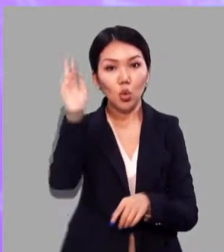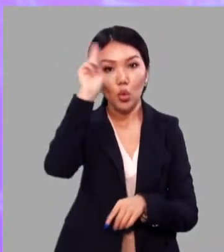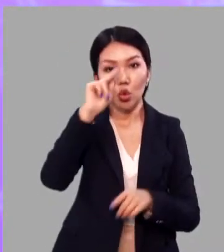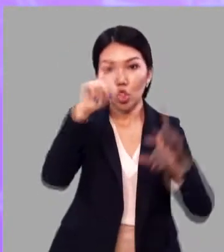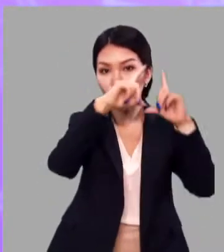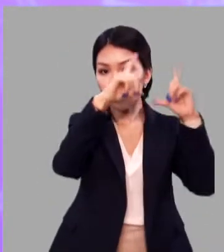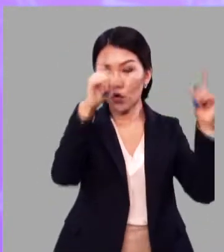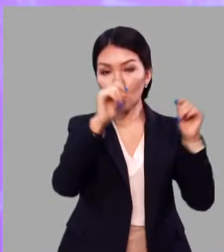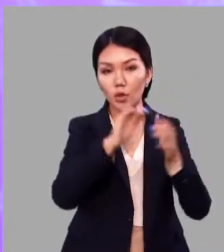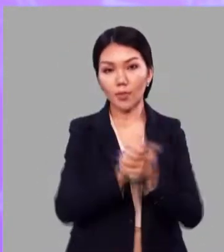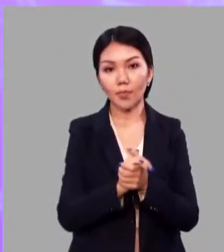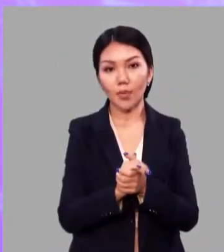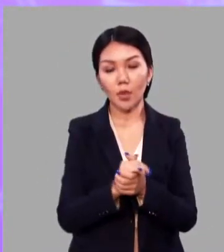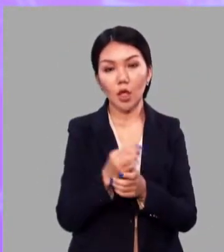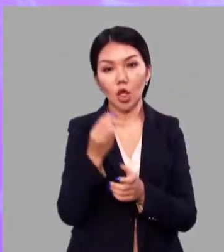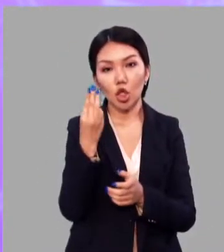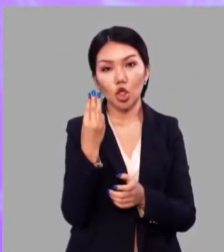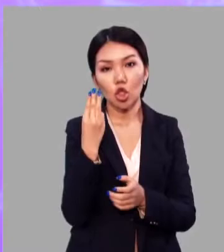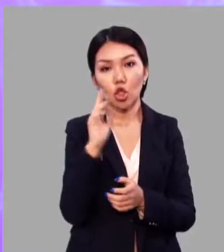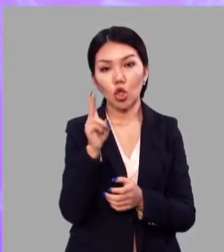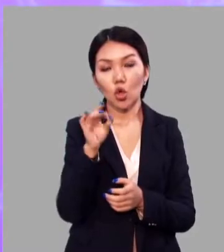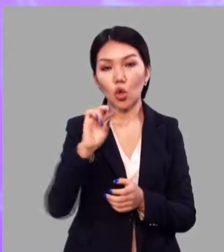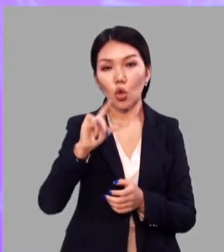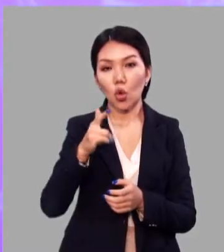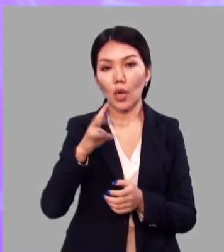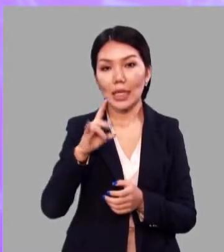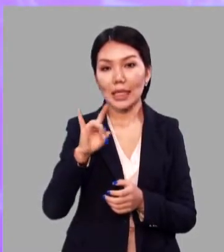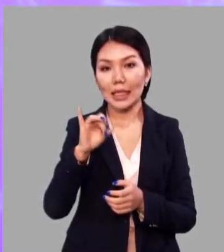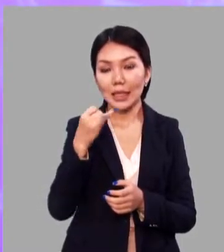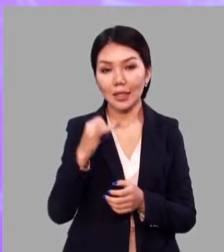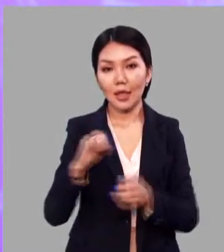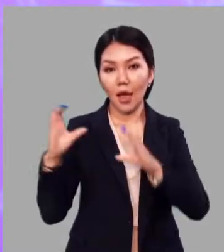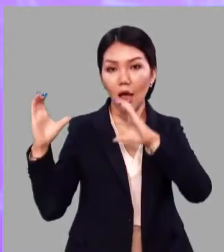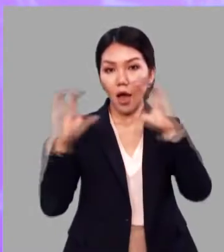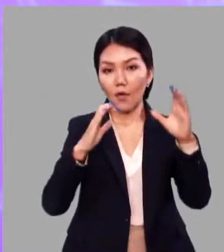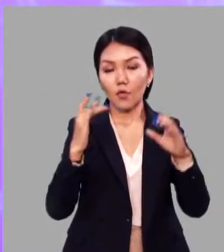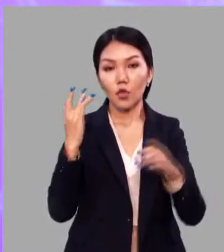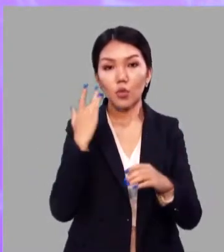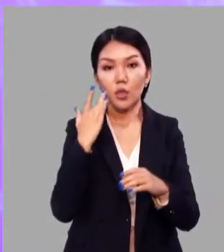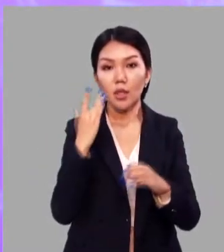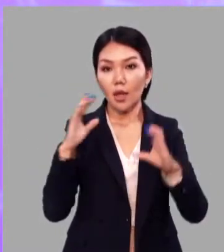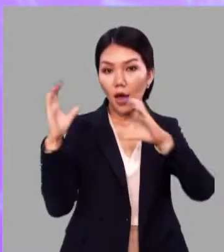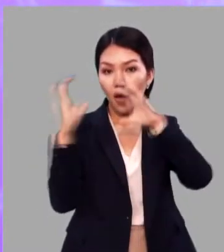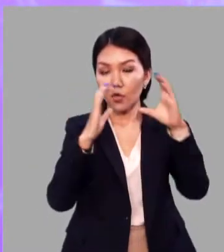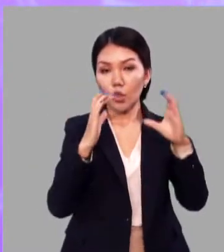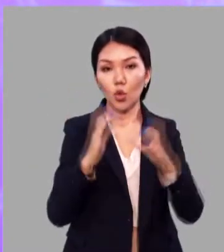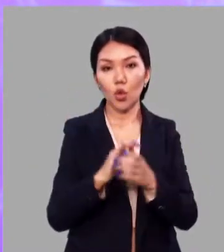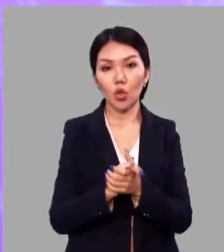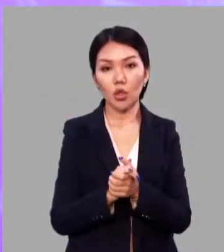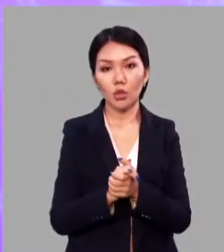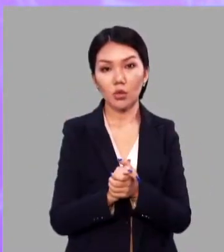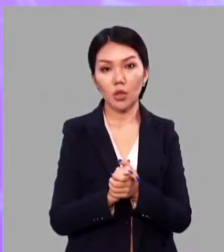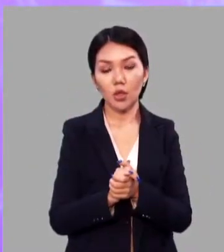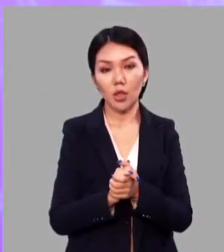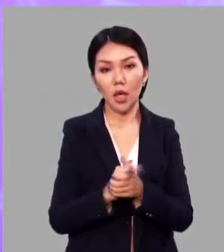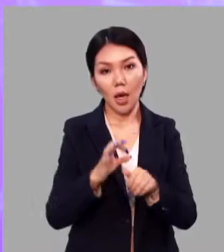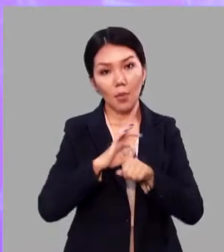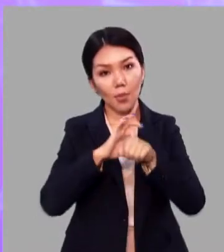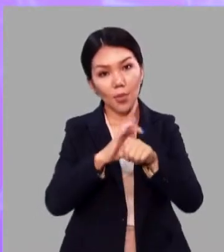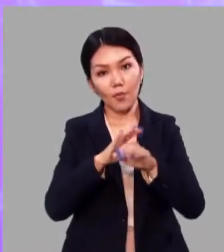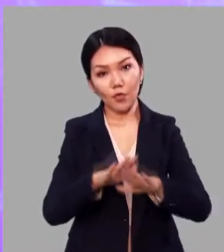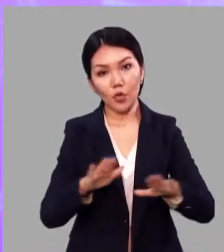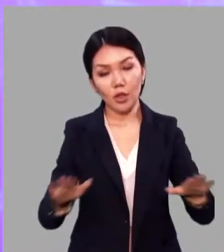школе. Школьный автобус – это автобус, который возит детей в школу.